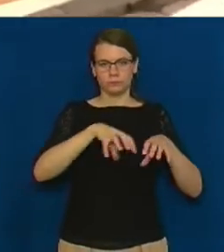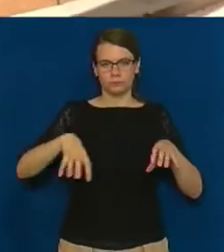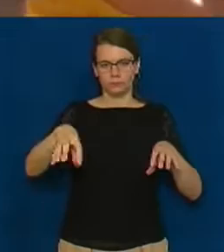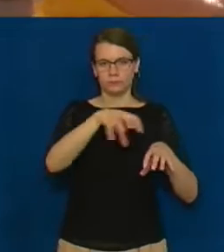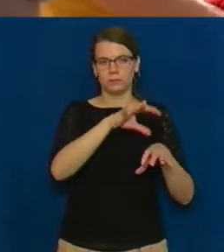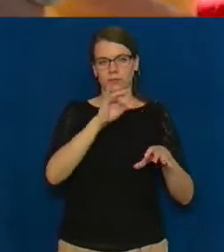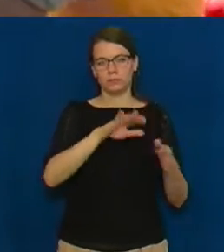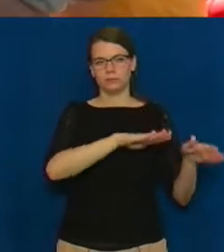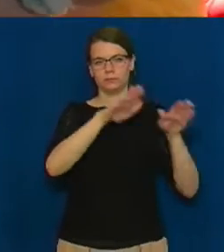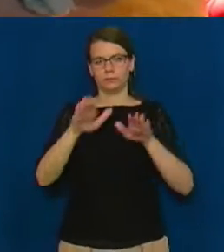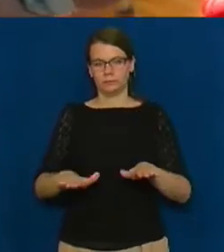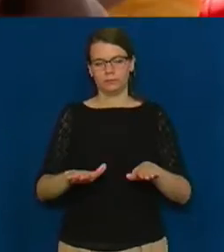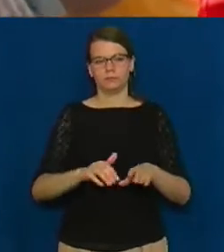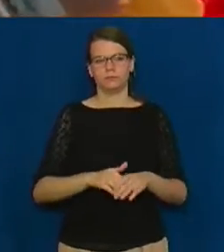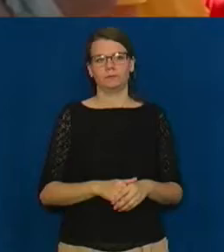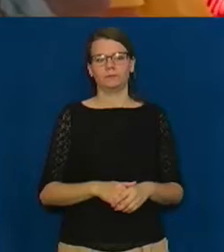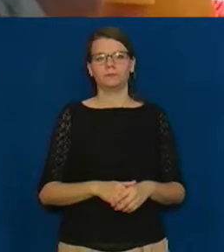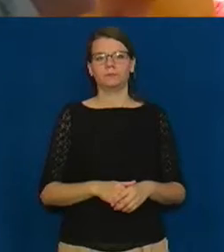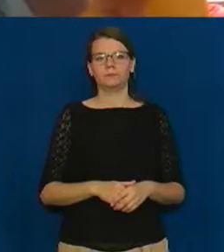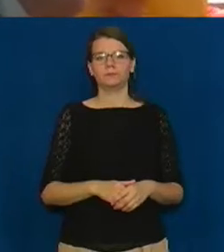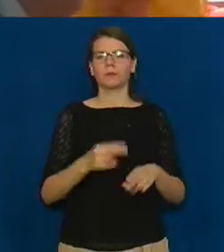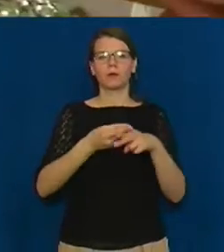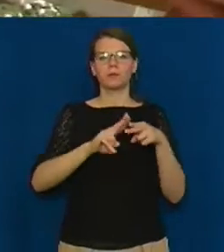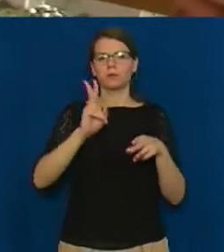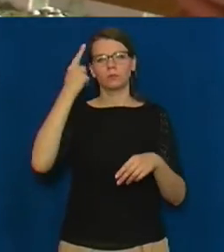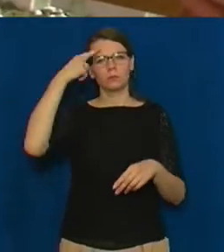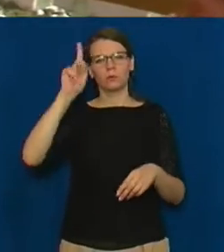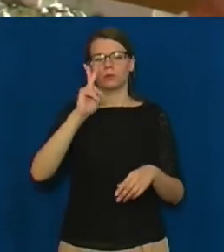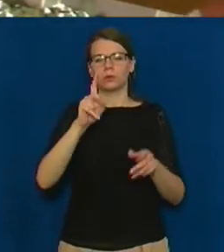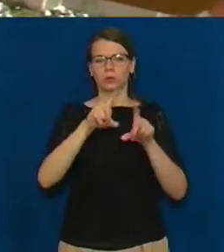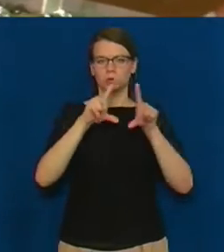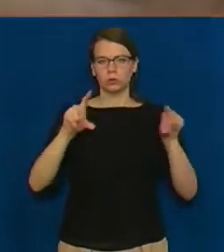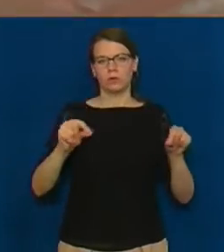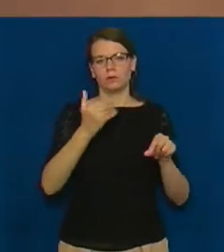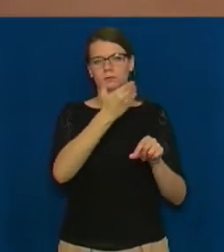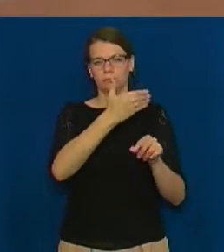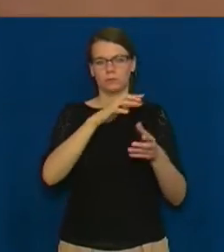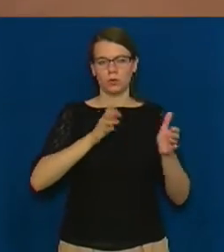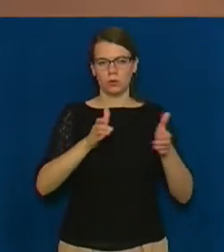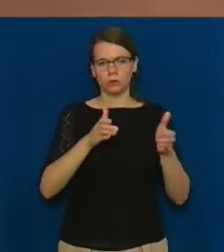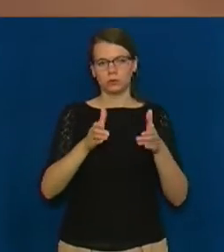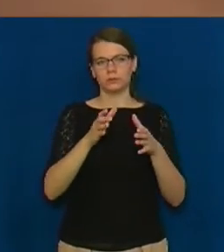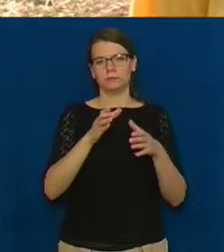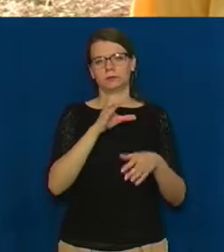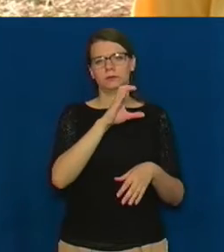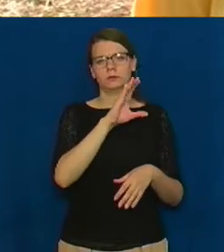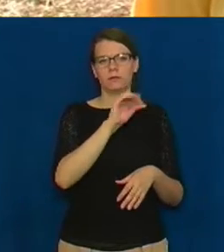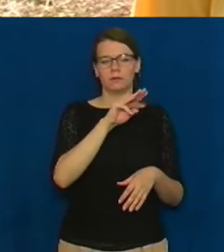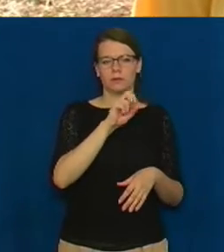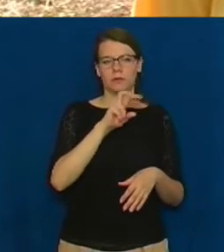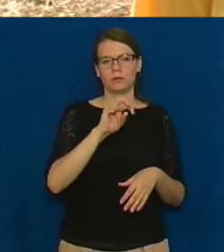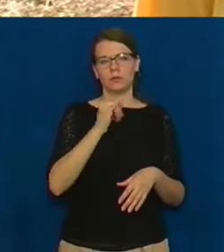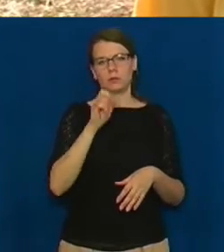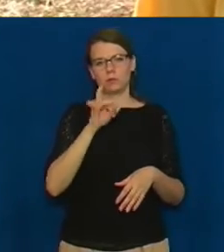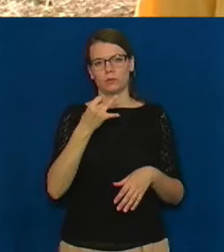плитами. Організували школу гончарства Світлана та Юрій Романча, аби відродити гончарне ремесло. Мені захотілося